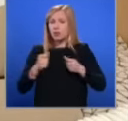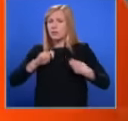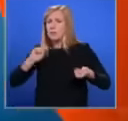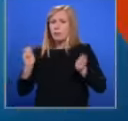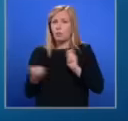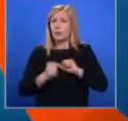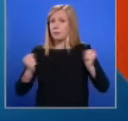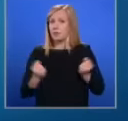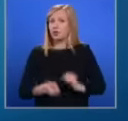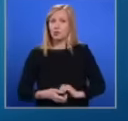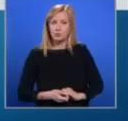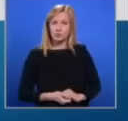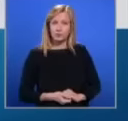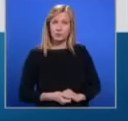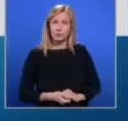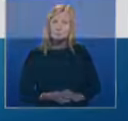променя.